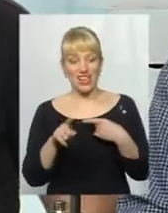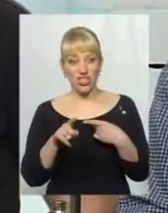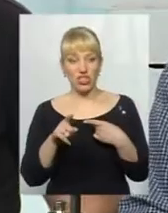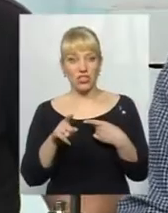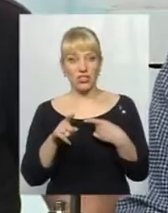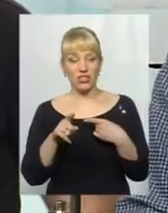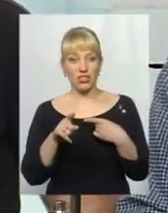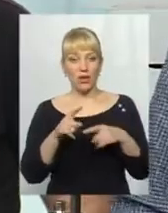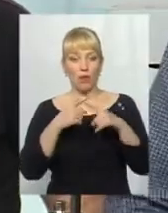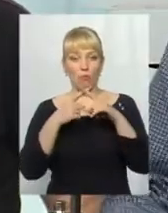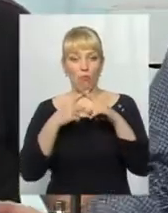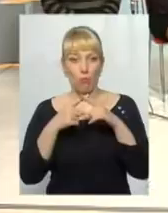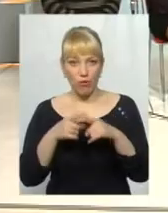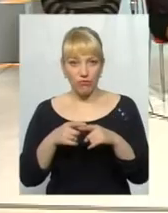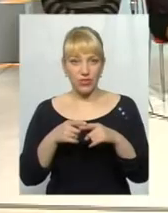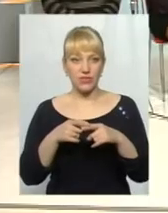на цю провокацію,